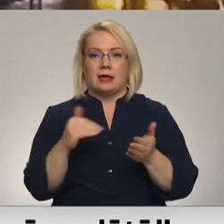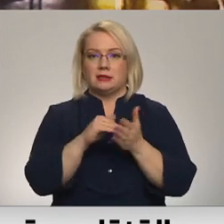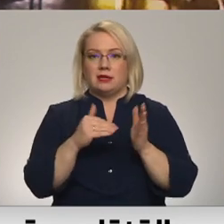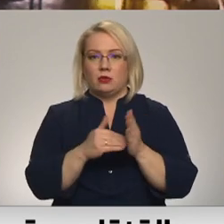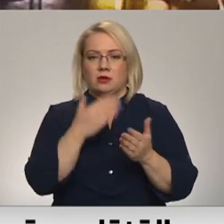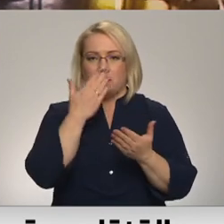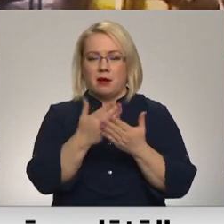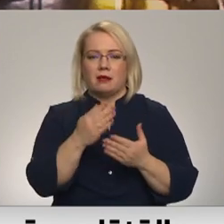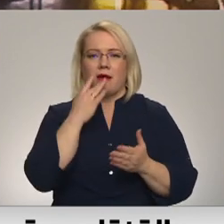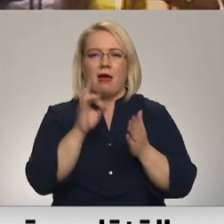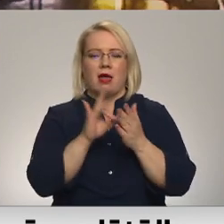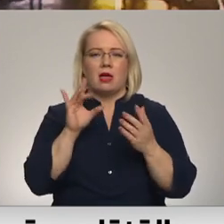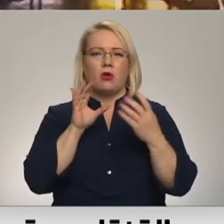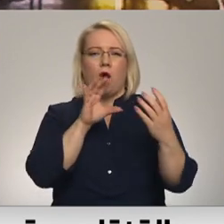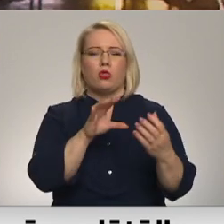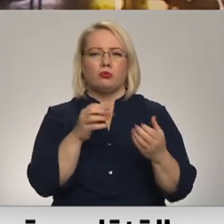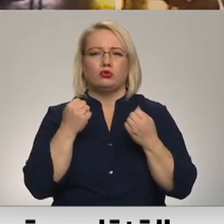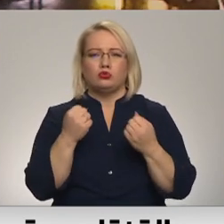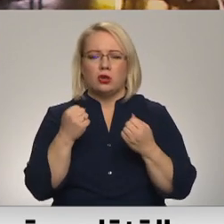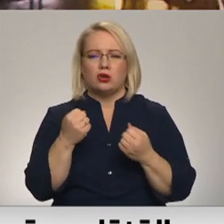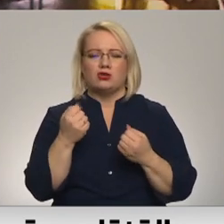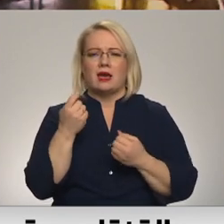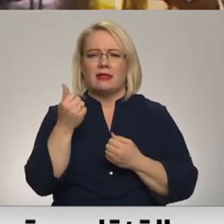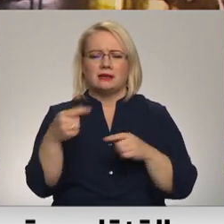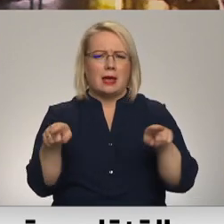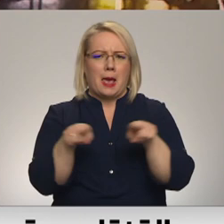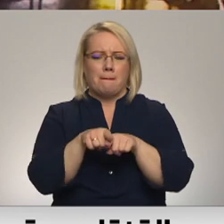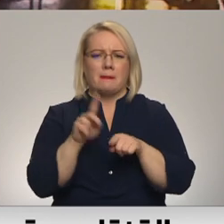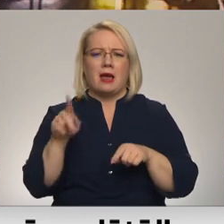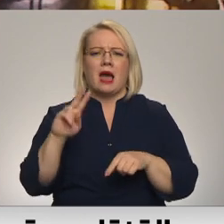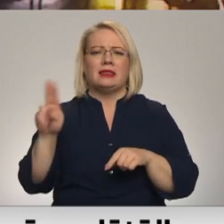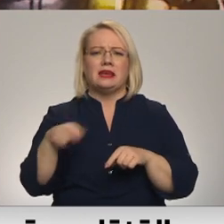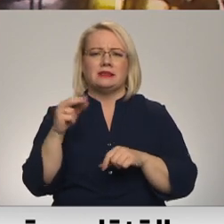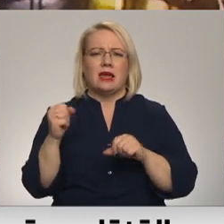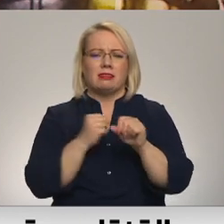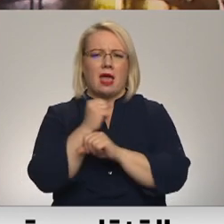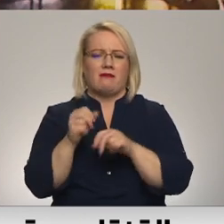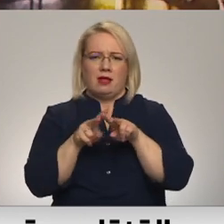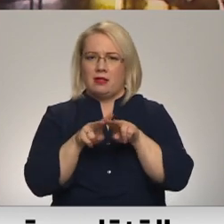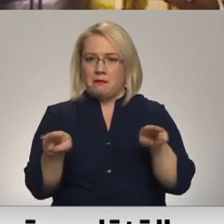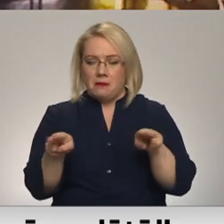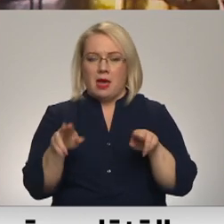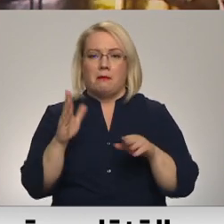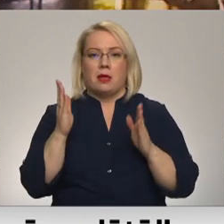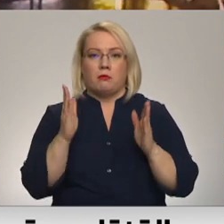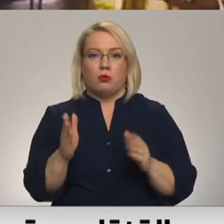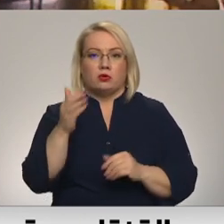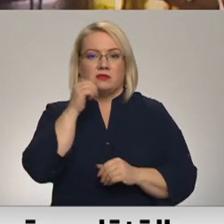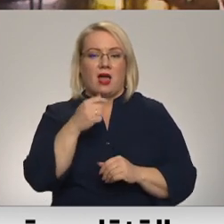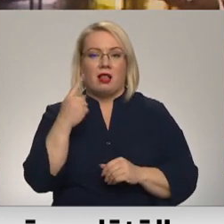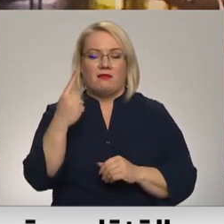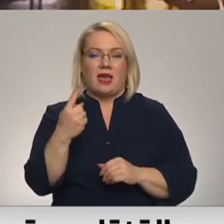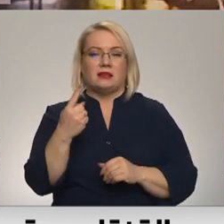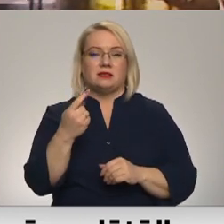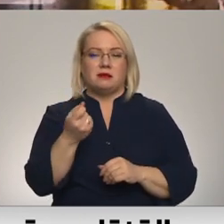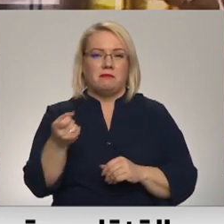elektroautobussu uzturēšanas izmaksas ir gan rīz tādas pašas kā dīzeļdegvielas autobusiem. Taču, ja tiks piedzīvots vēl viens strauša